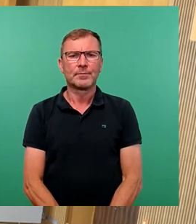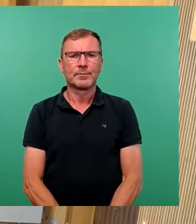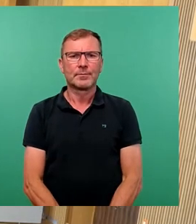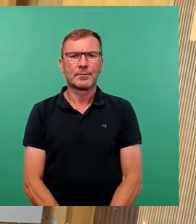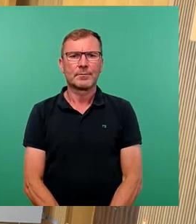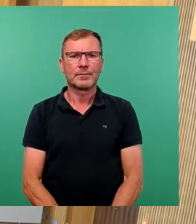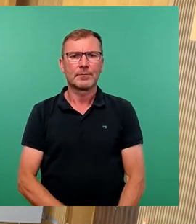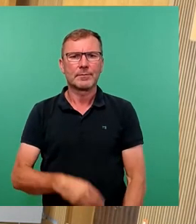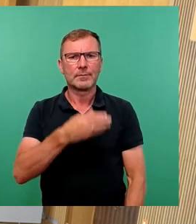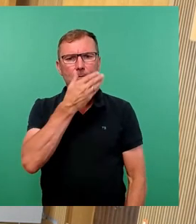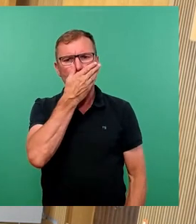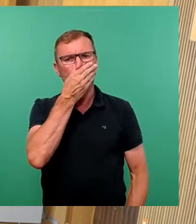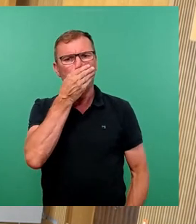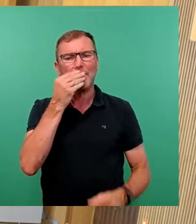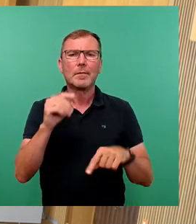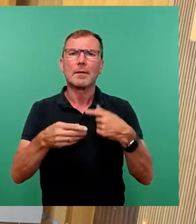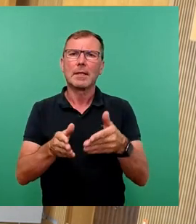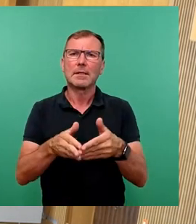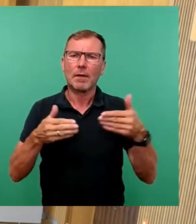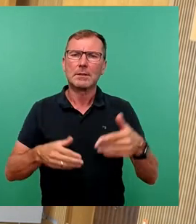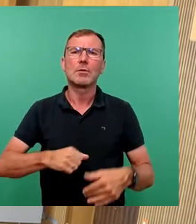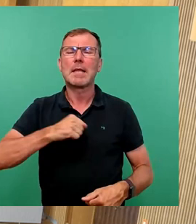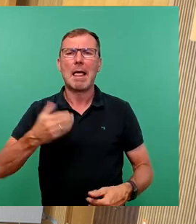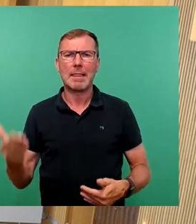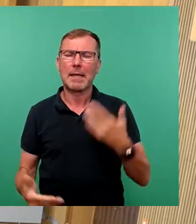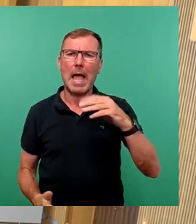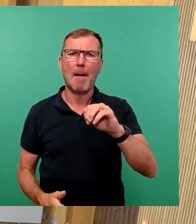Als nächstes Fraktion Die Linke, Herr Mattis.